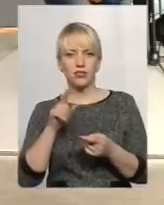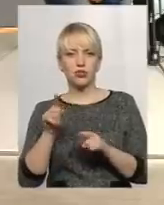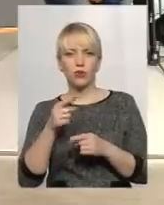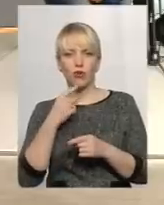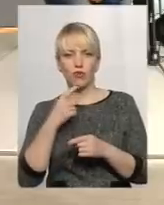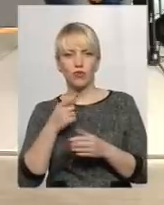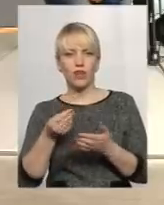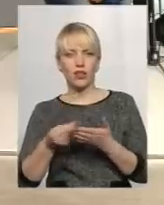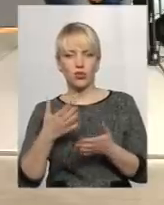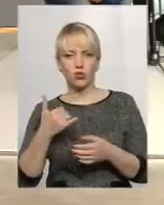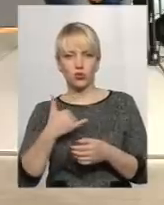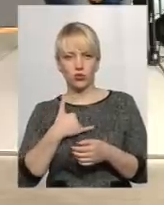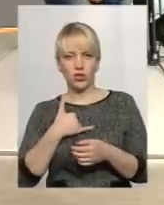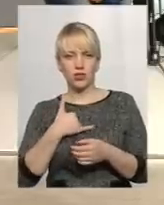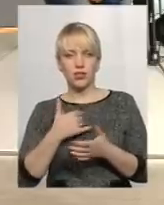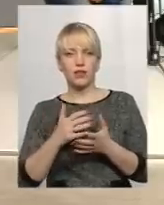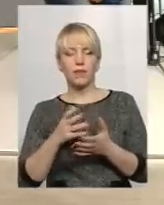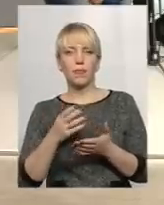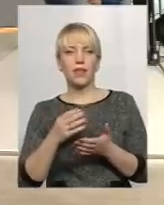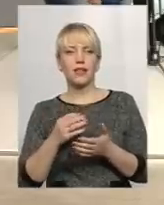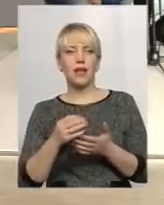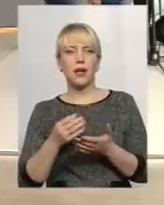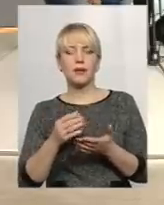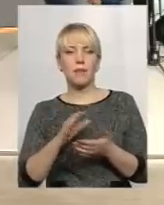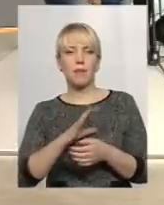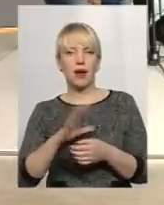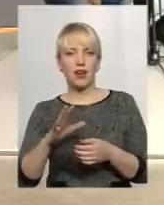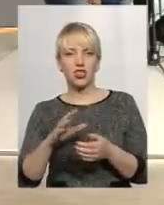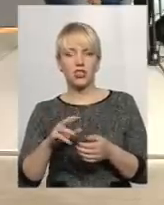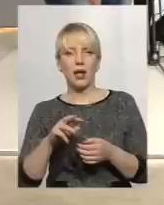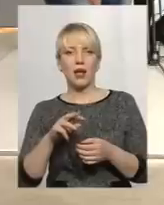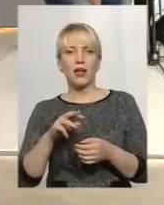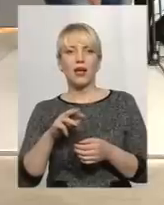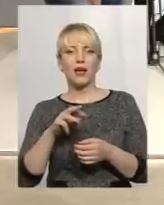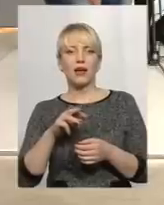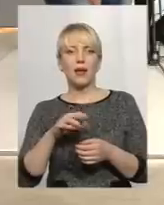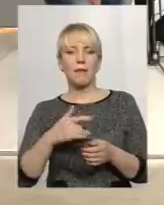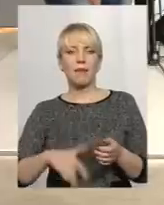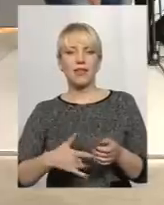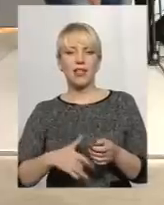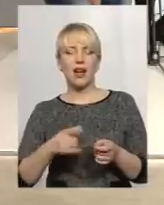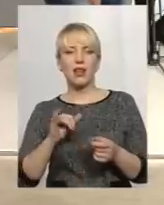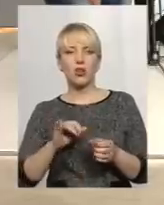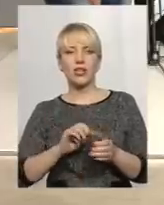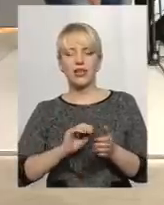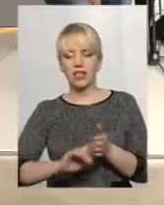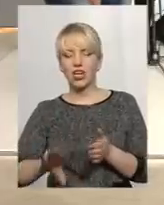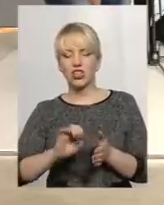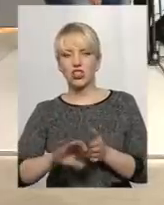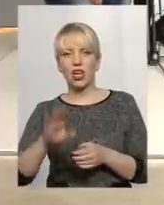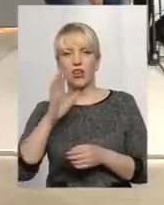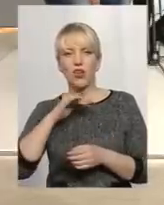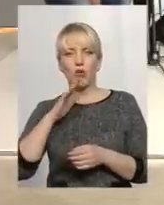найдорожча в нас, найбагатші мініралами, вона витікає просто в річку, потім в містах, що не може. Ми вас зрозуміли,